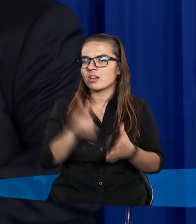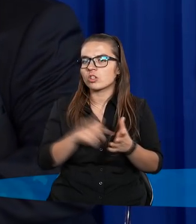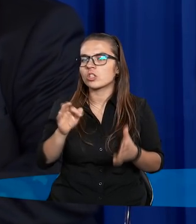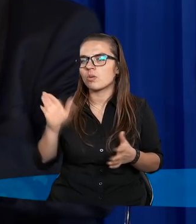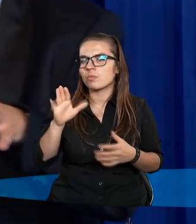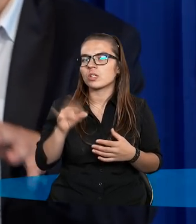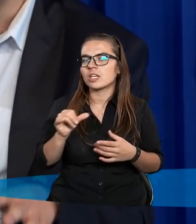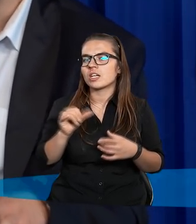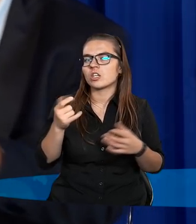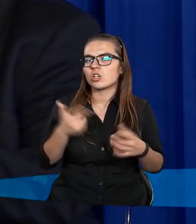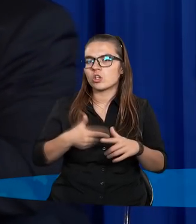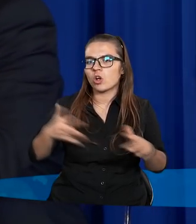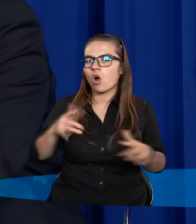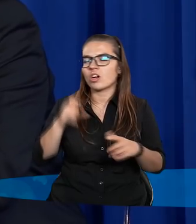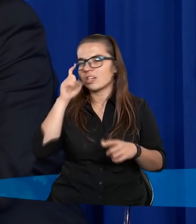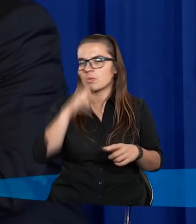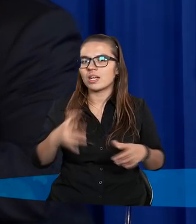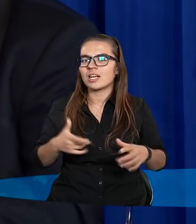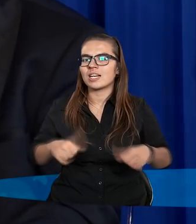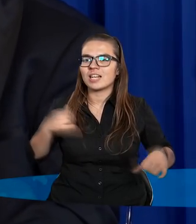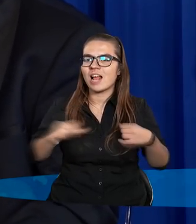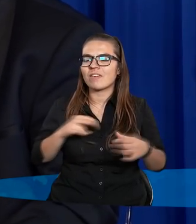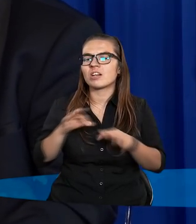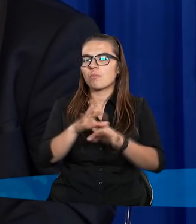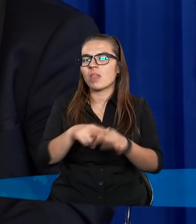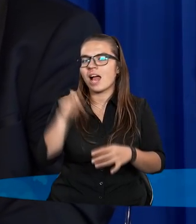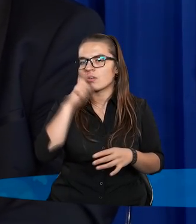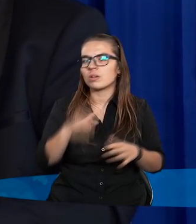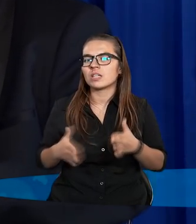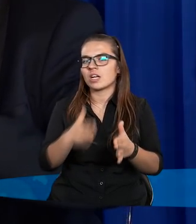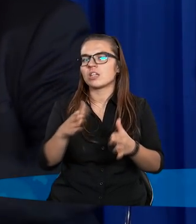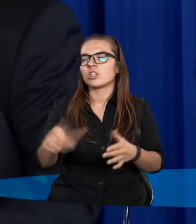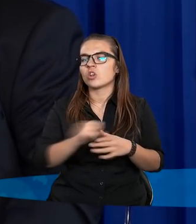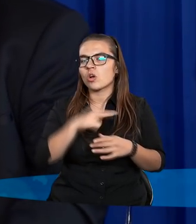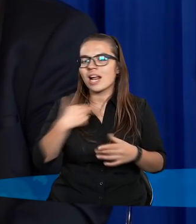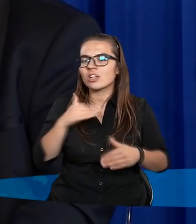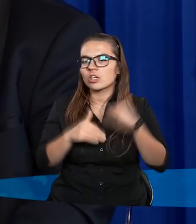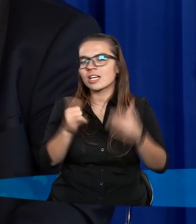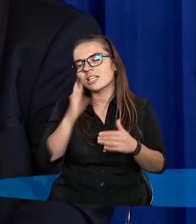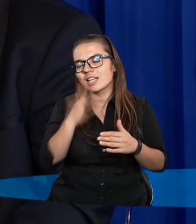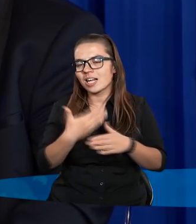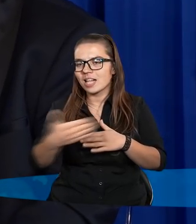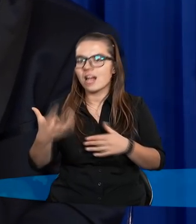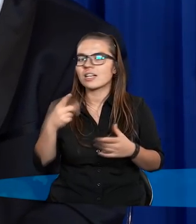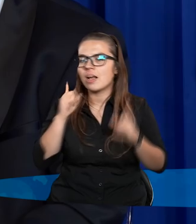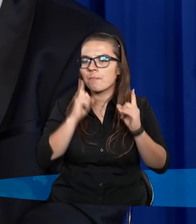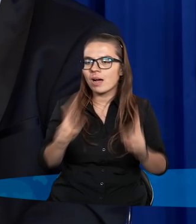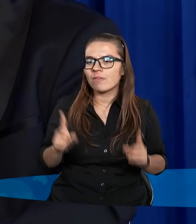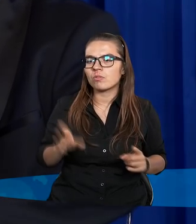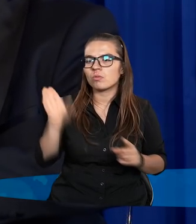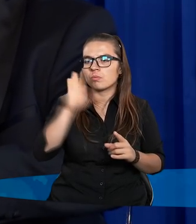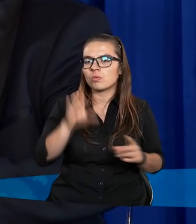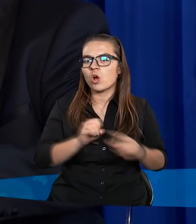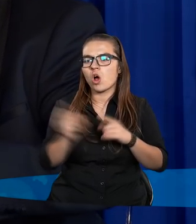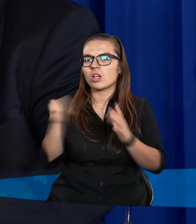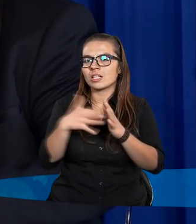często, że Pan Bóg jest srogi, zły, gniewa się i prowadzi na złym kierunku, chce naszego nieszczęścia i tak dalej. Nieprawda. Pan